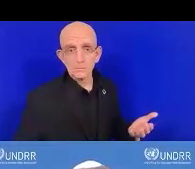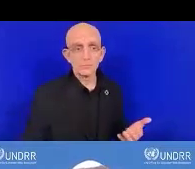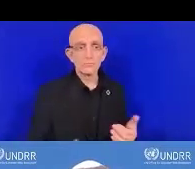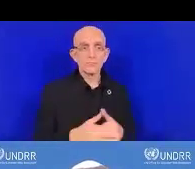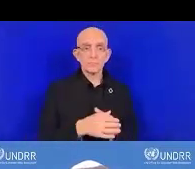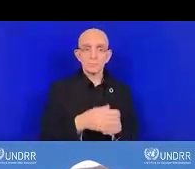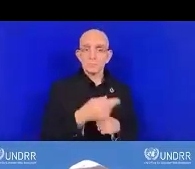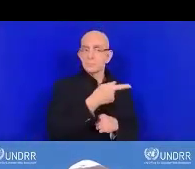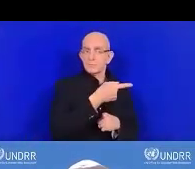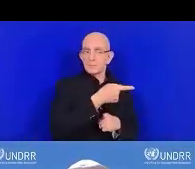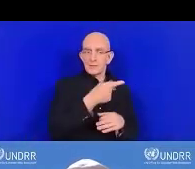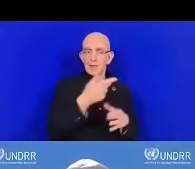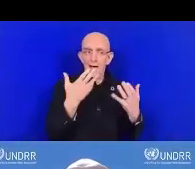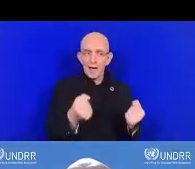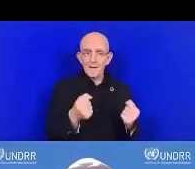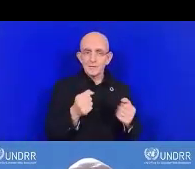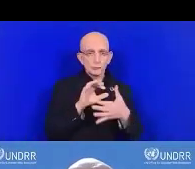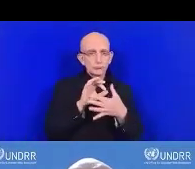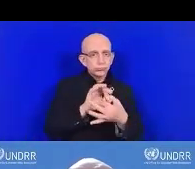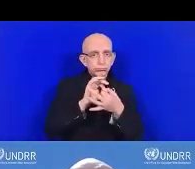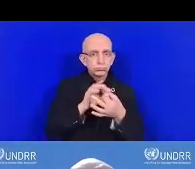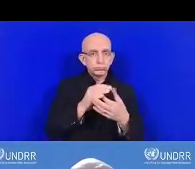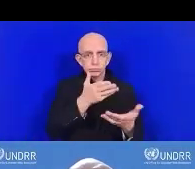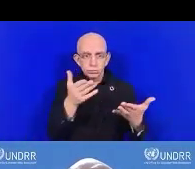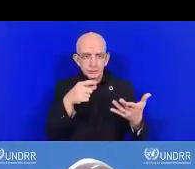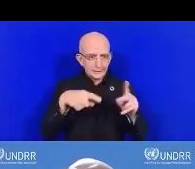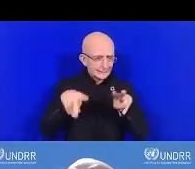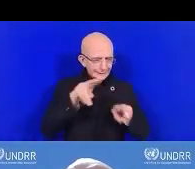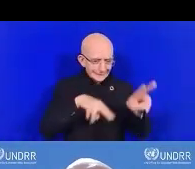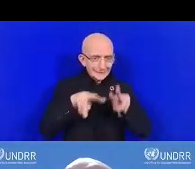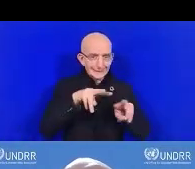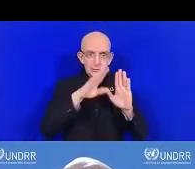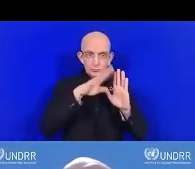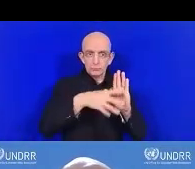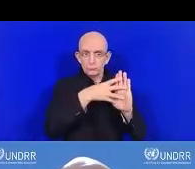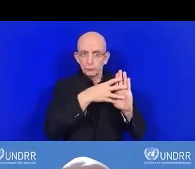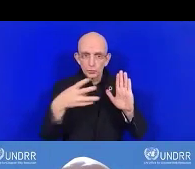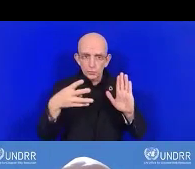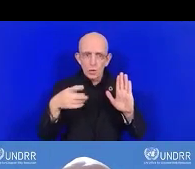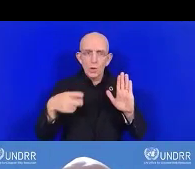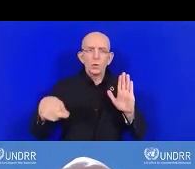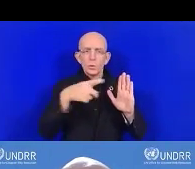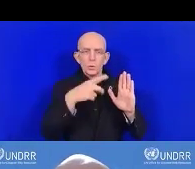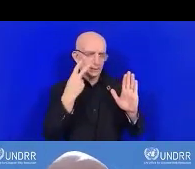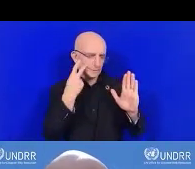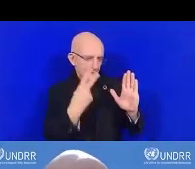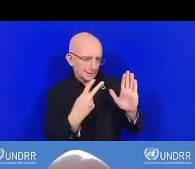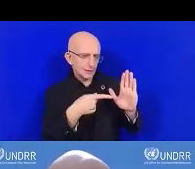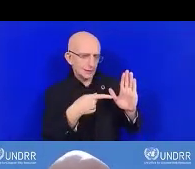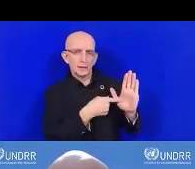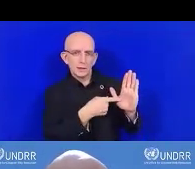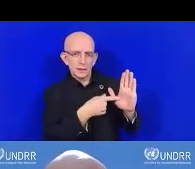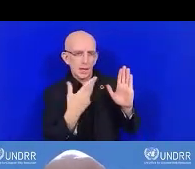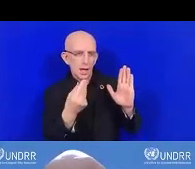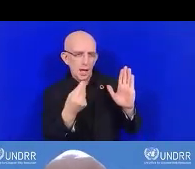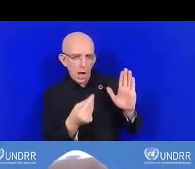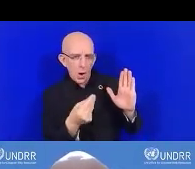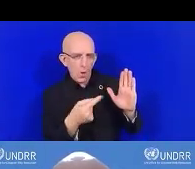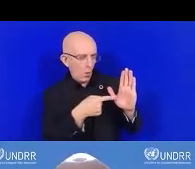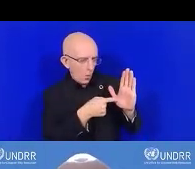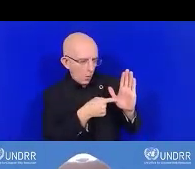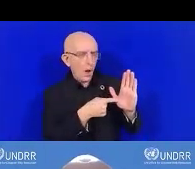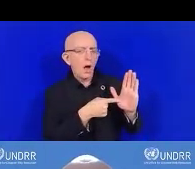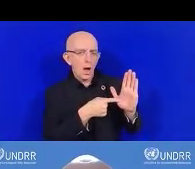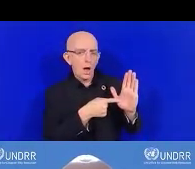Maintenant, nous allons regarder comment utiliser l'outil Excel.